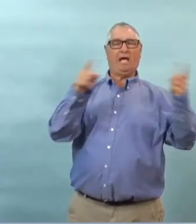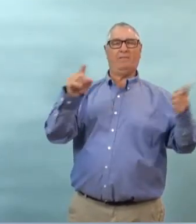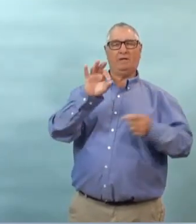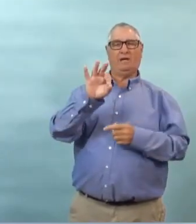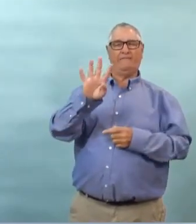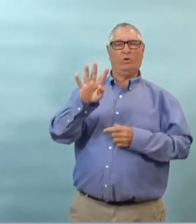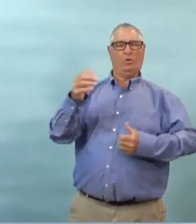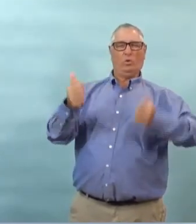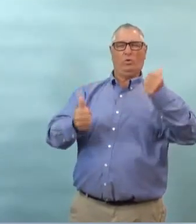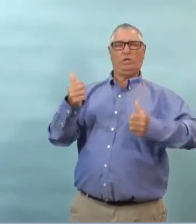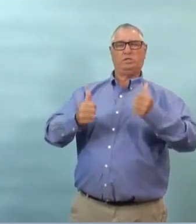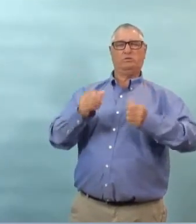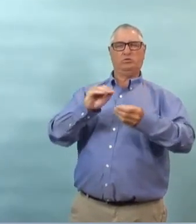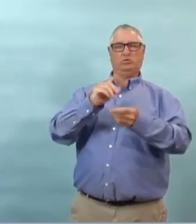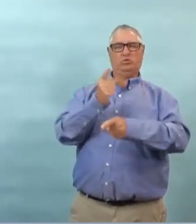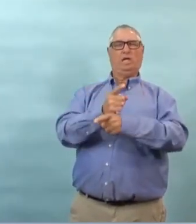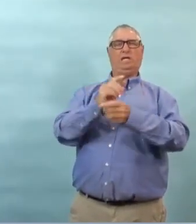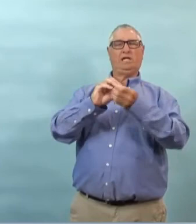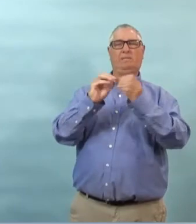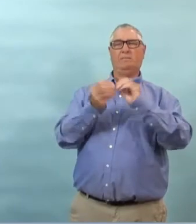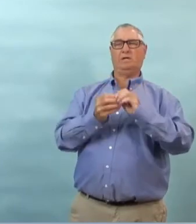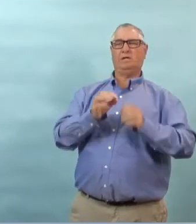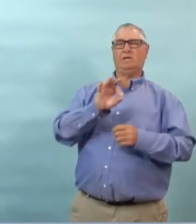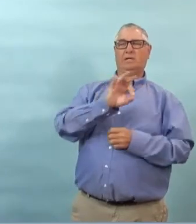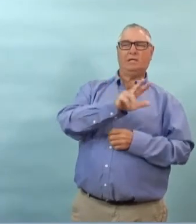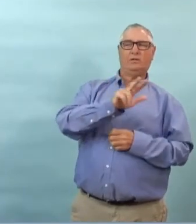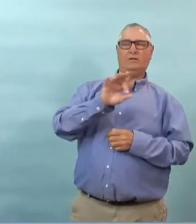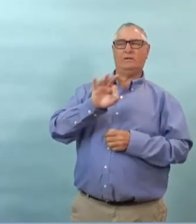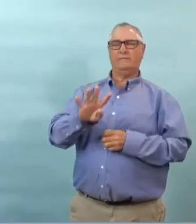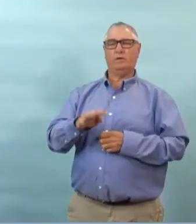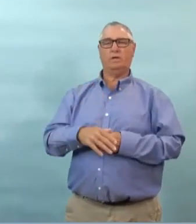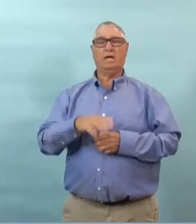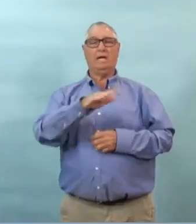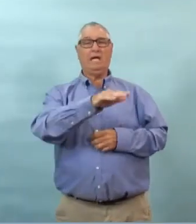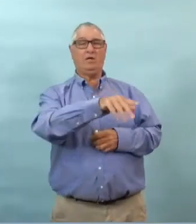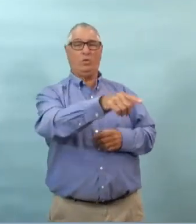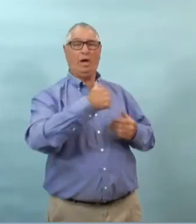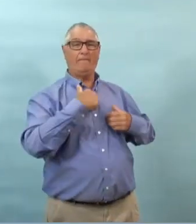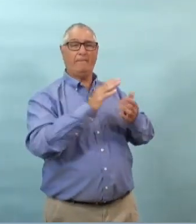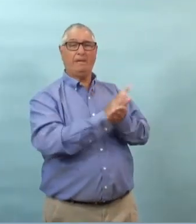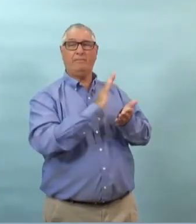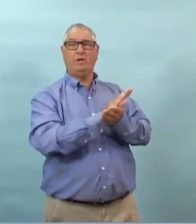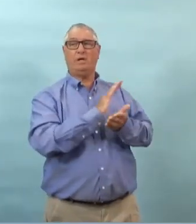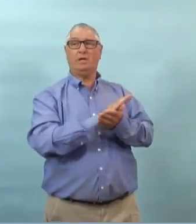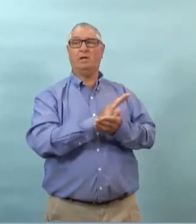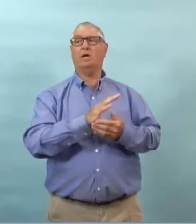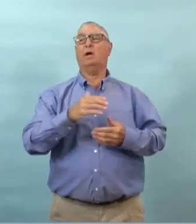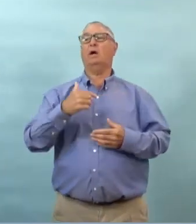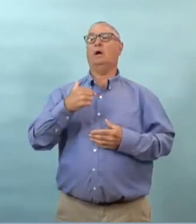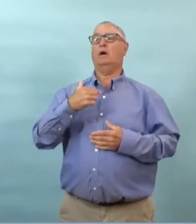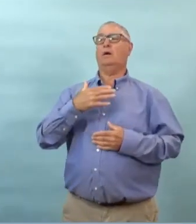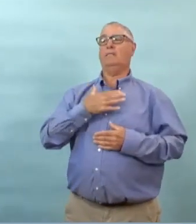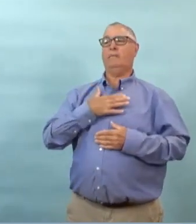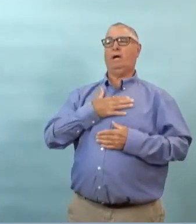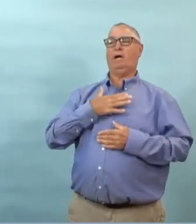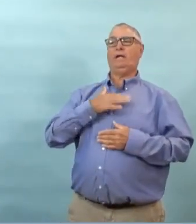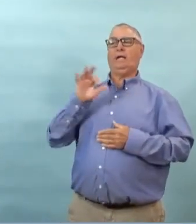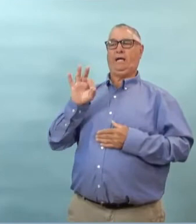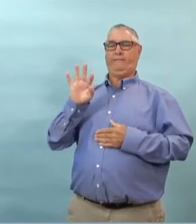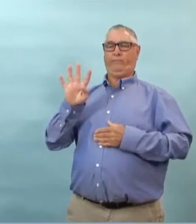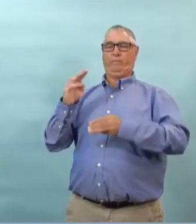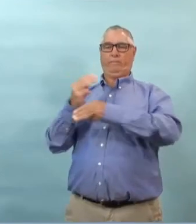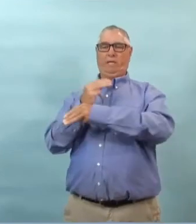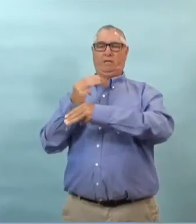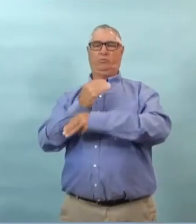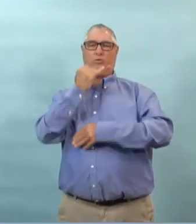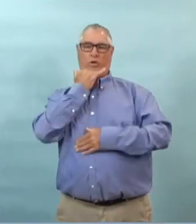et le communiqué de presse je crois que c'est 94 cas 94 cas actifs 94